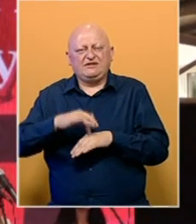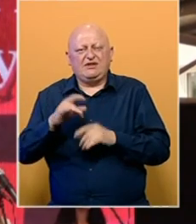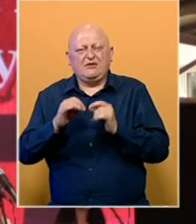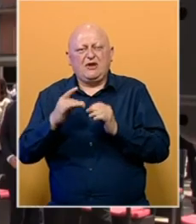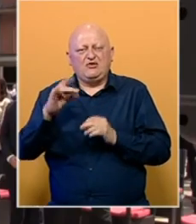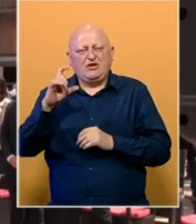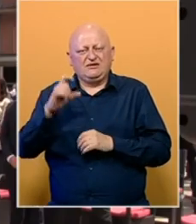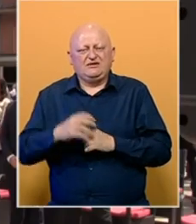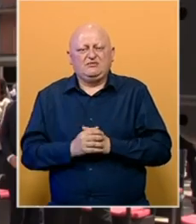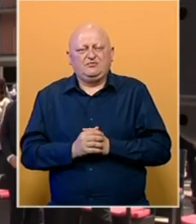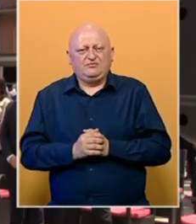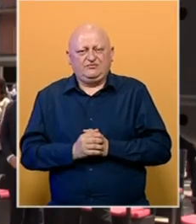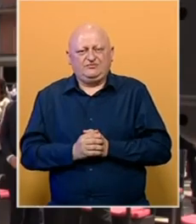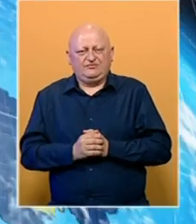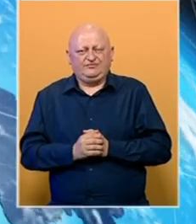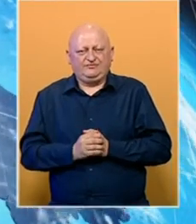Bratunca.